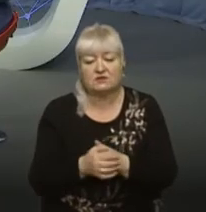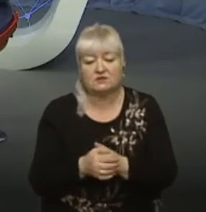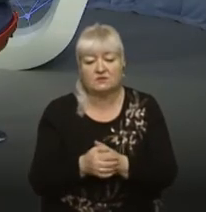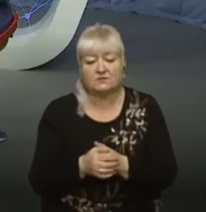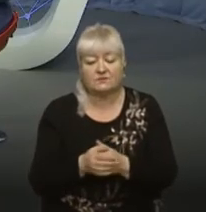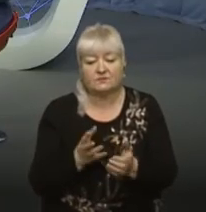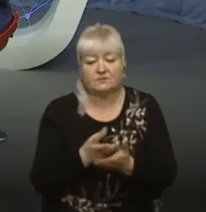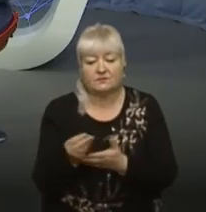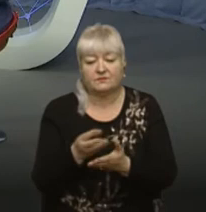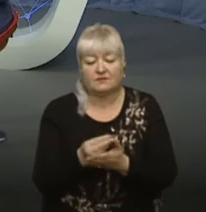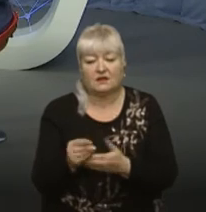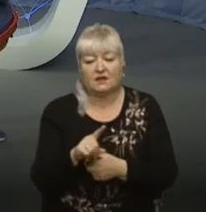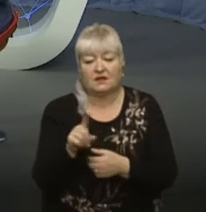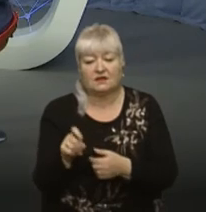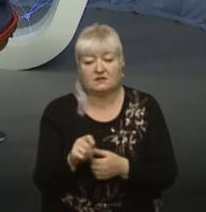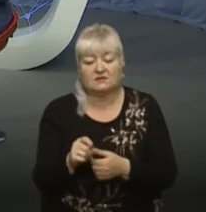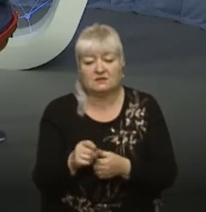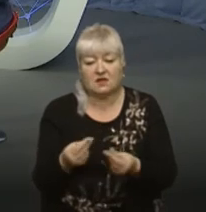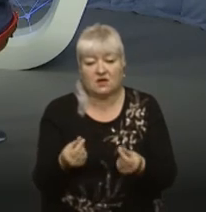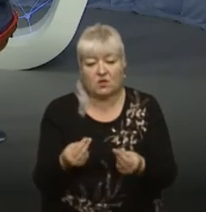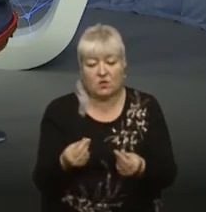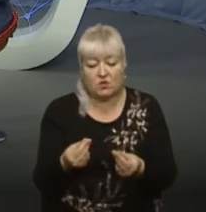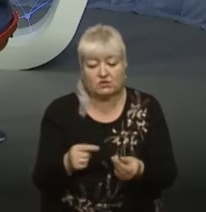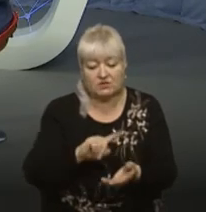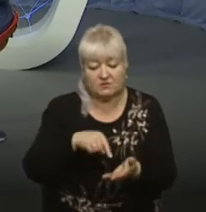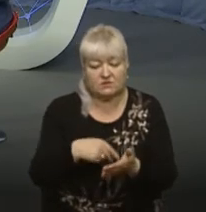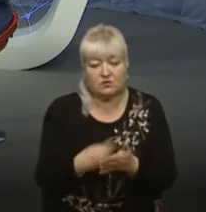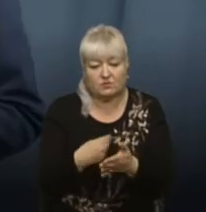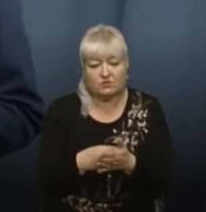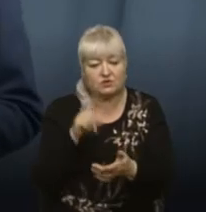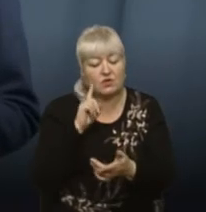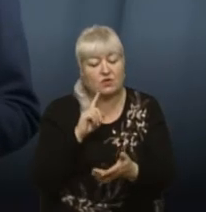погашається за кошти міського бюджету оренда цих квартир.